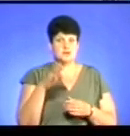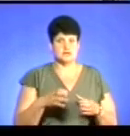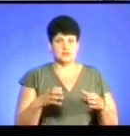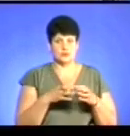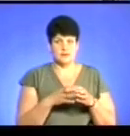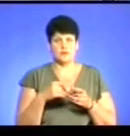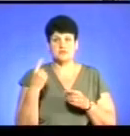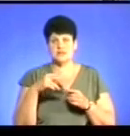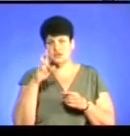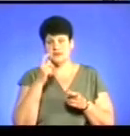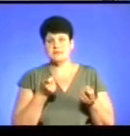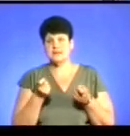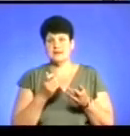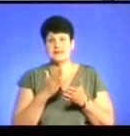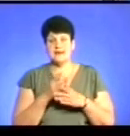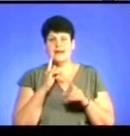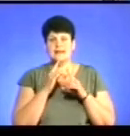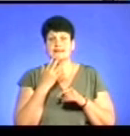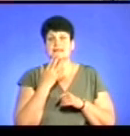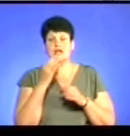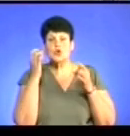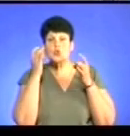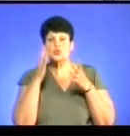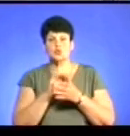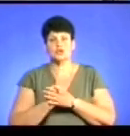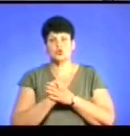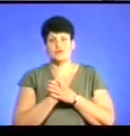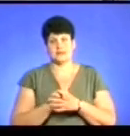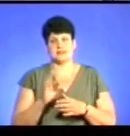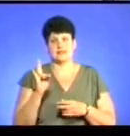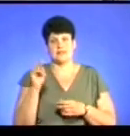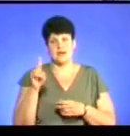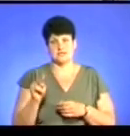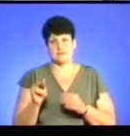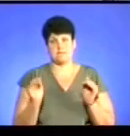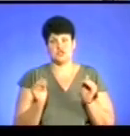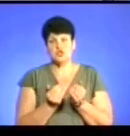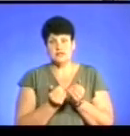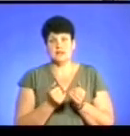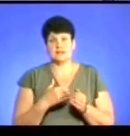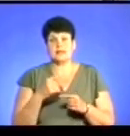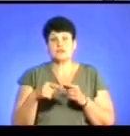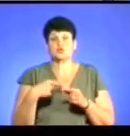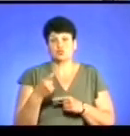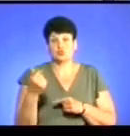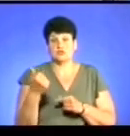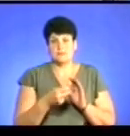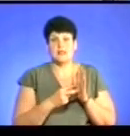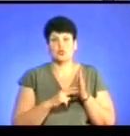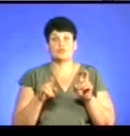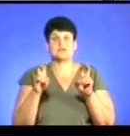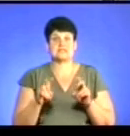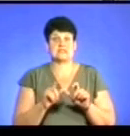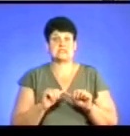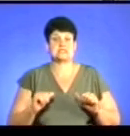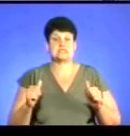обласній адміністрації діє Рада національно-культурних товариств нацміншин. І ми буквально на наступному тижні плануємо засідання